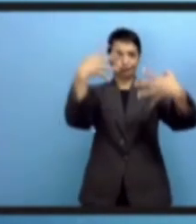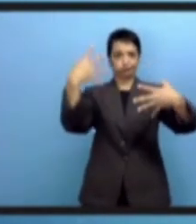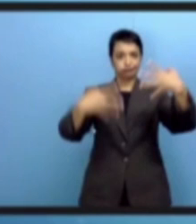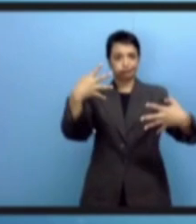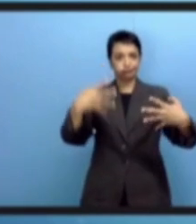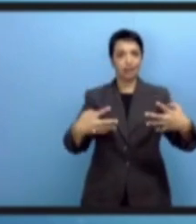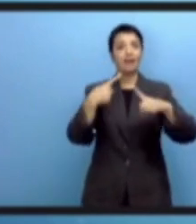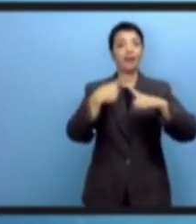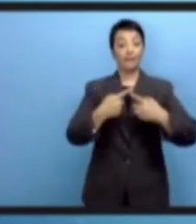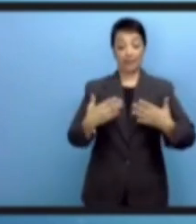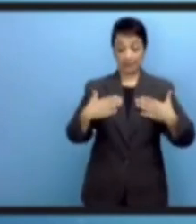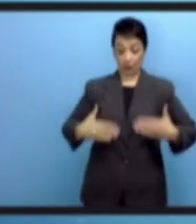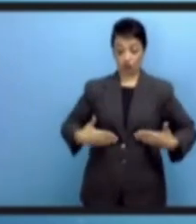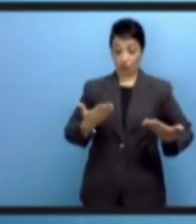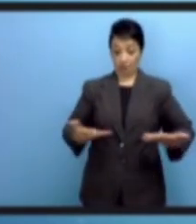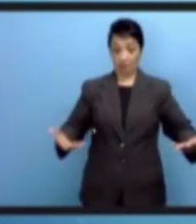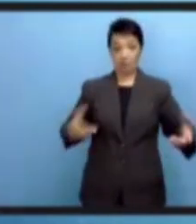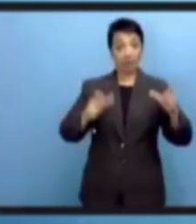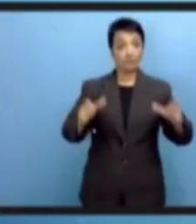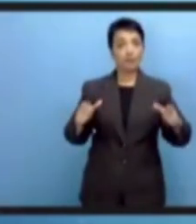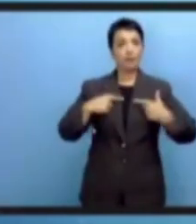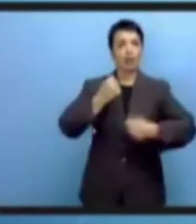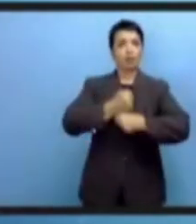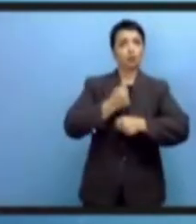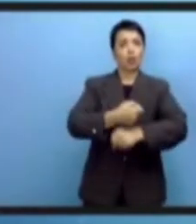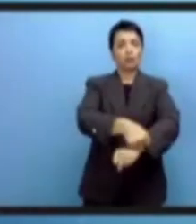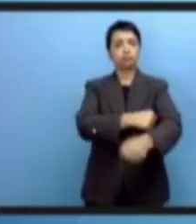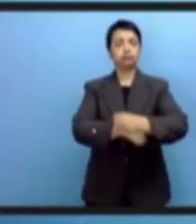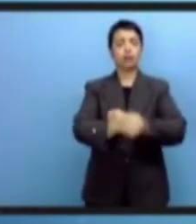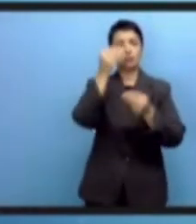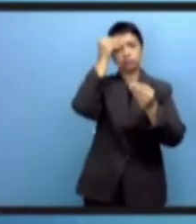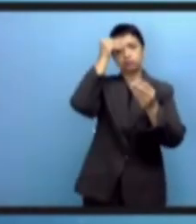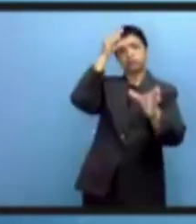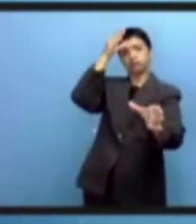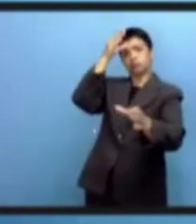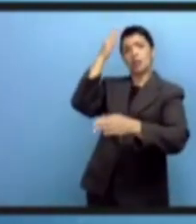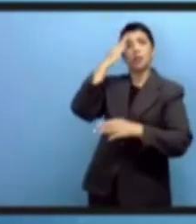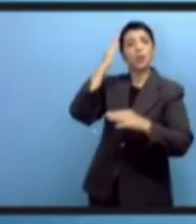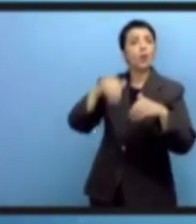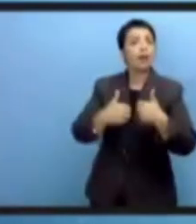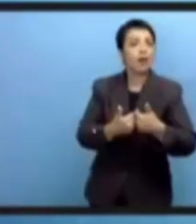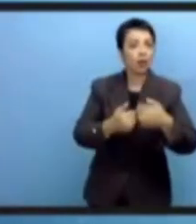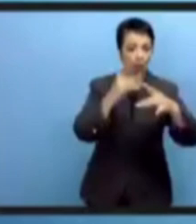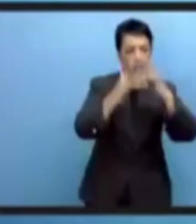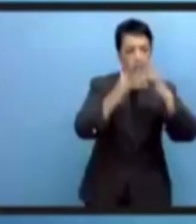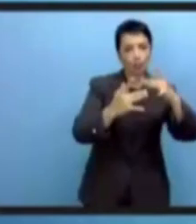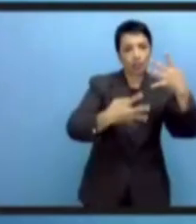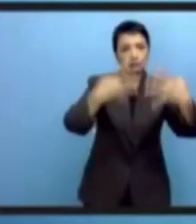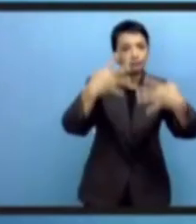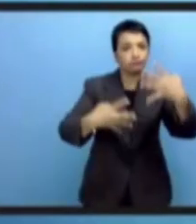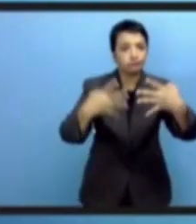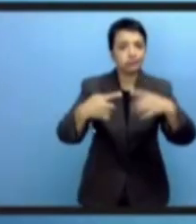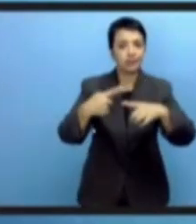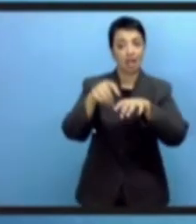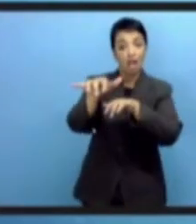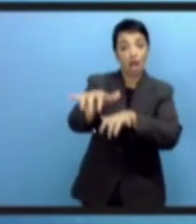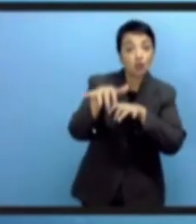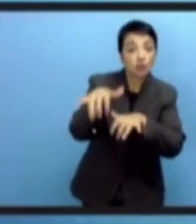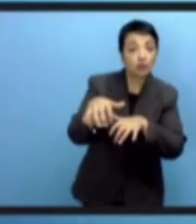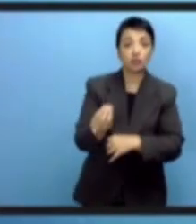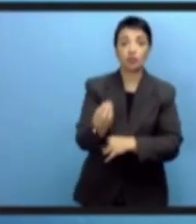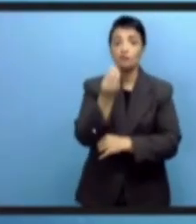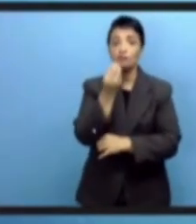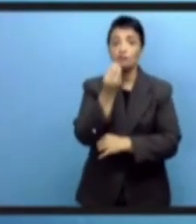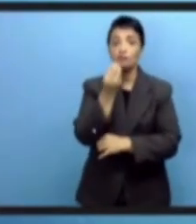что оно не произойдет, если мы не будем пользоваться фондами данных. И что это